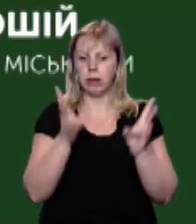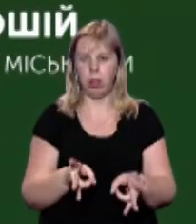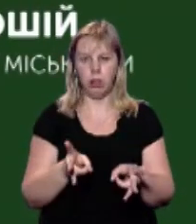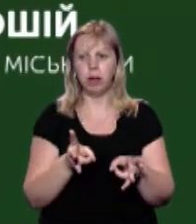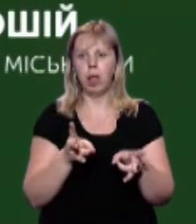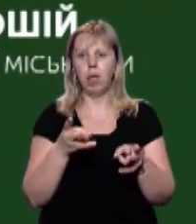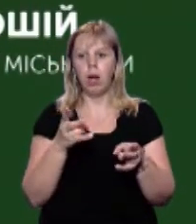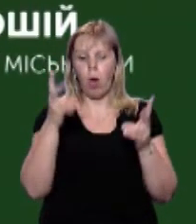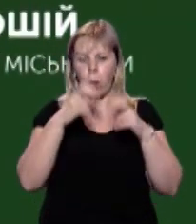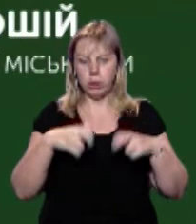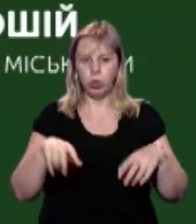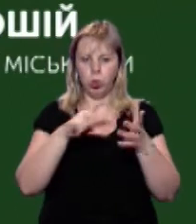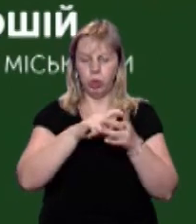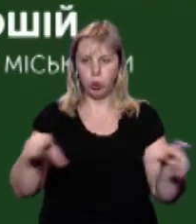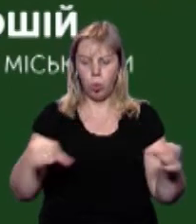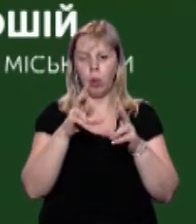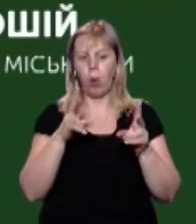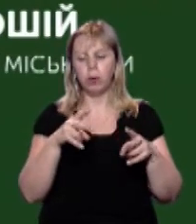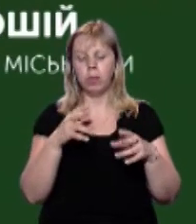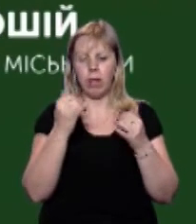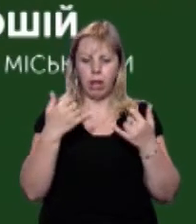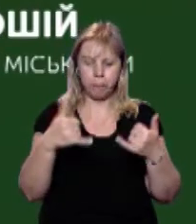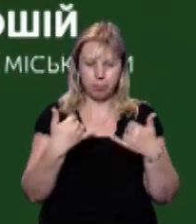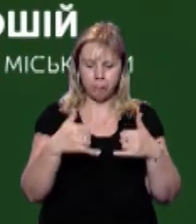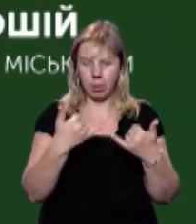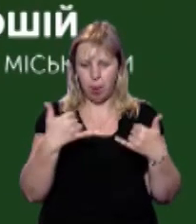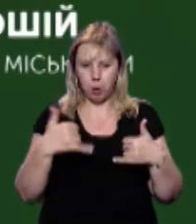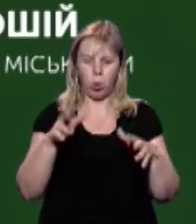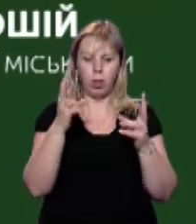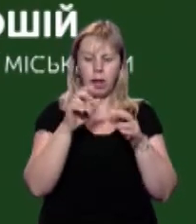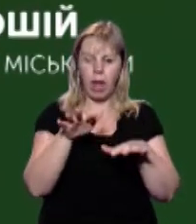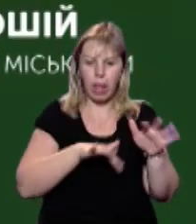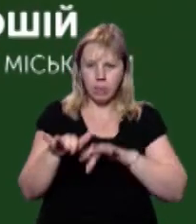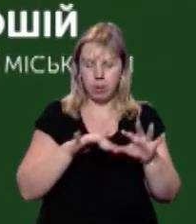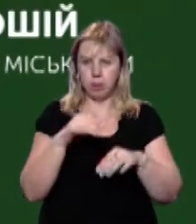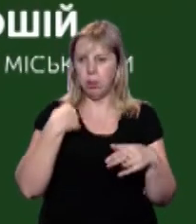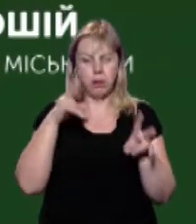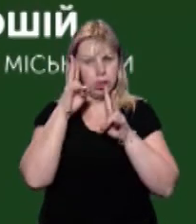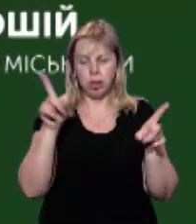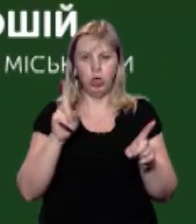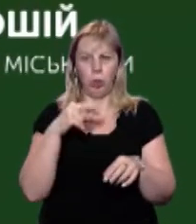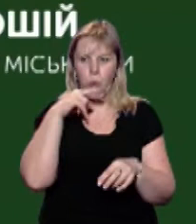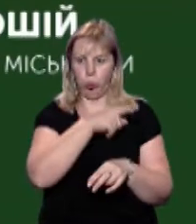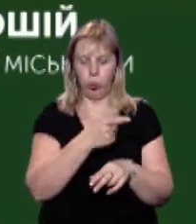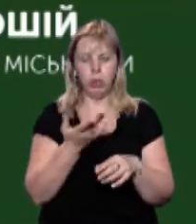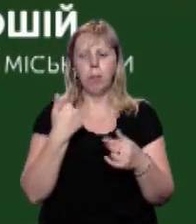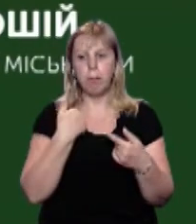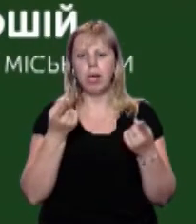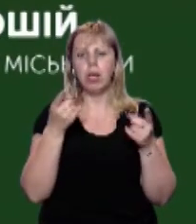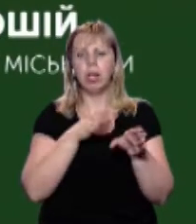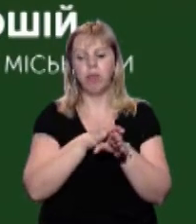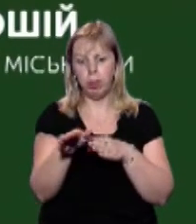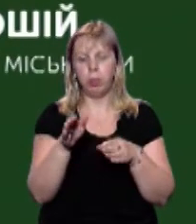обстежують заклад, беруть заміри, аналізи. Від дітей беруть аналізи. І ми не знаємо, від чого утруєння. Ми здійснимо